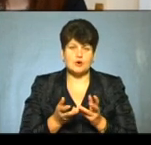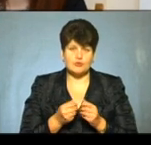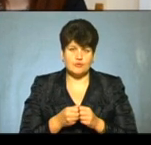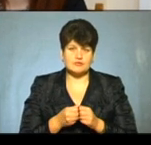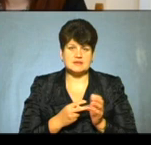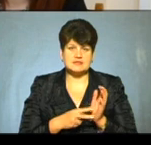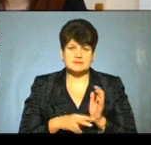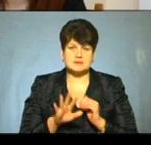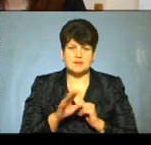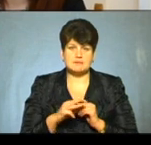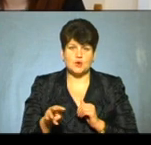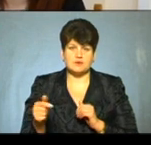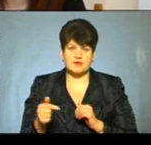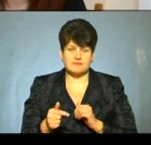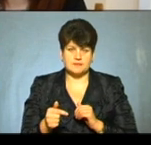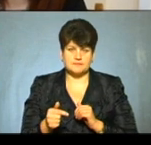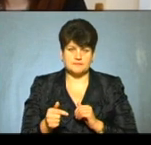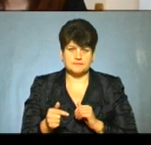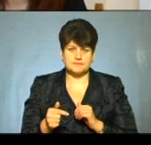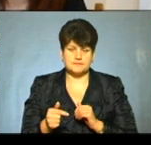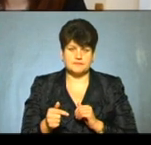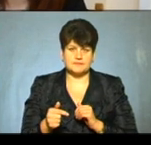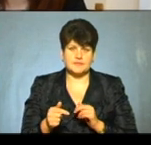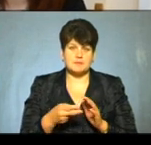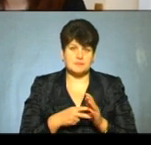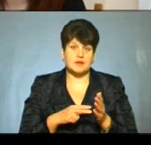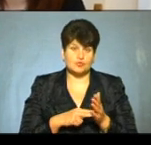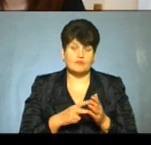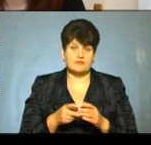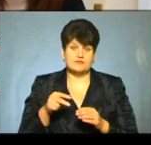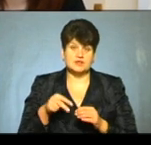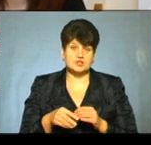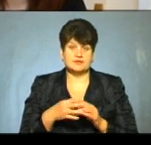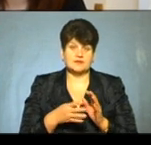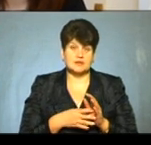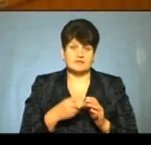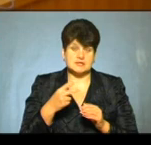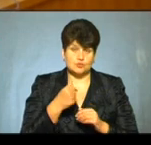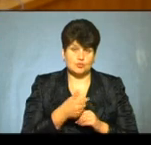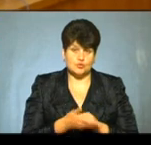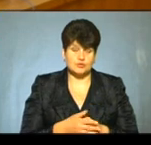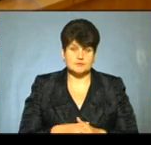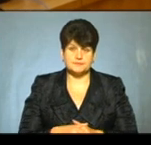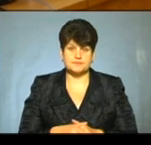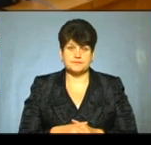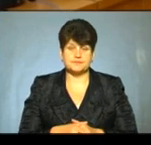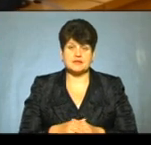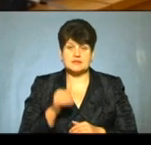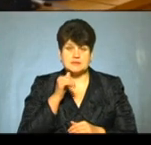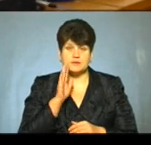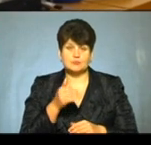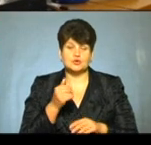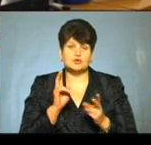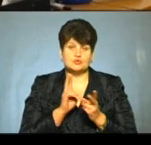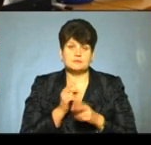рівні 75 млн грн, яка планувалася в 2020 році. Завтра призначена з власною членом